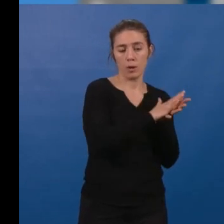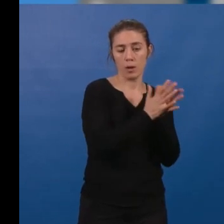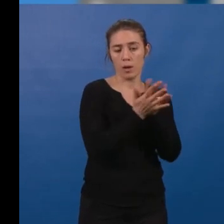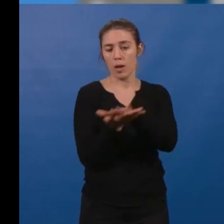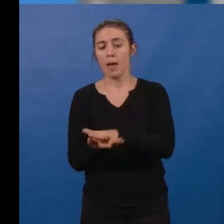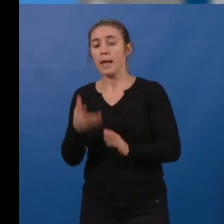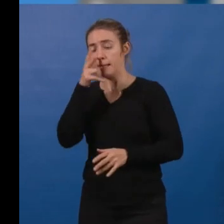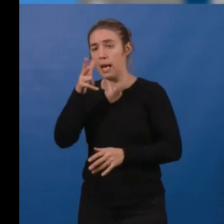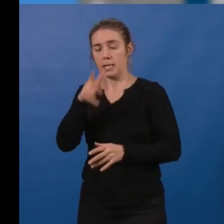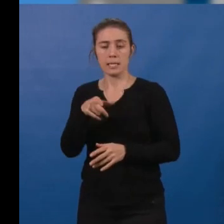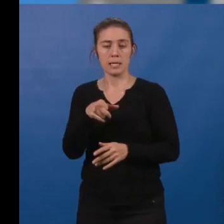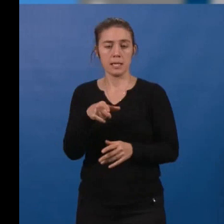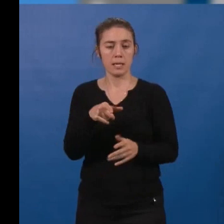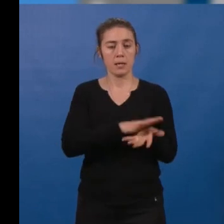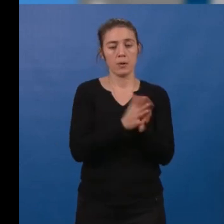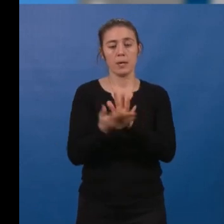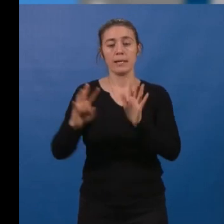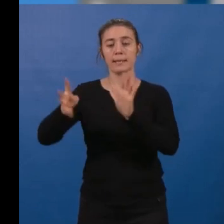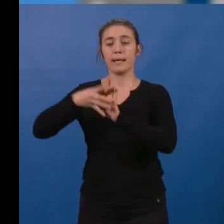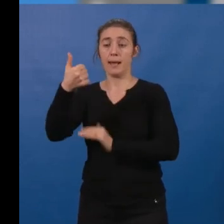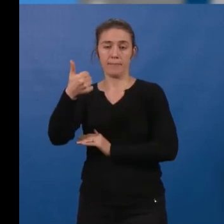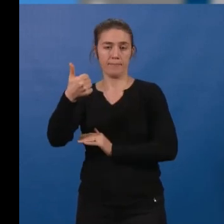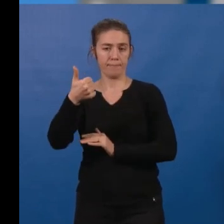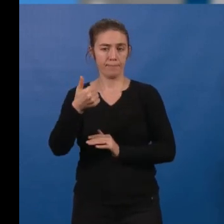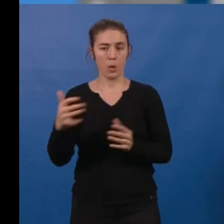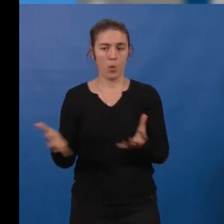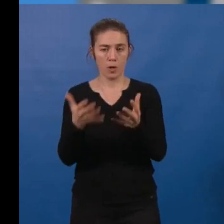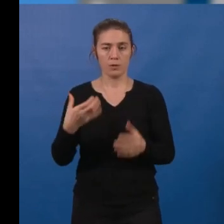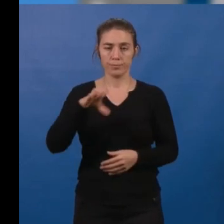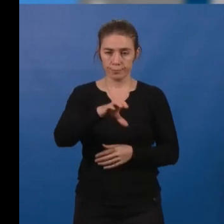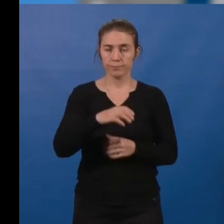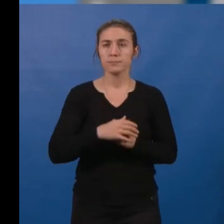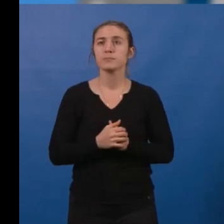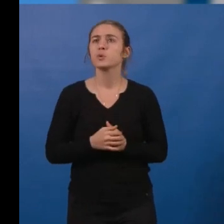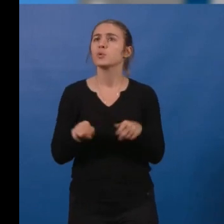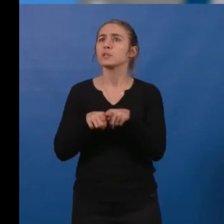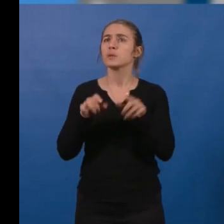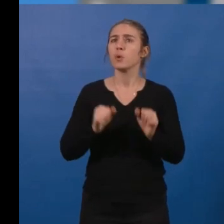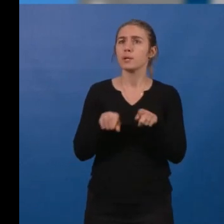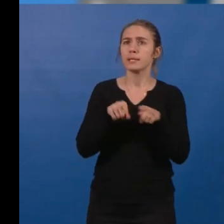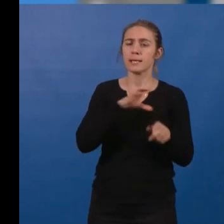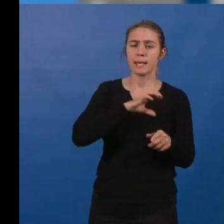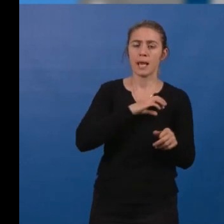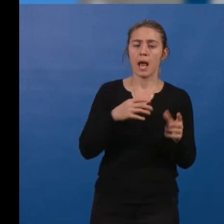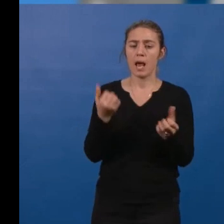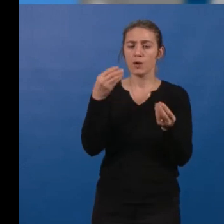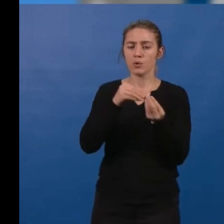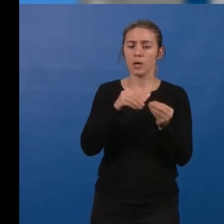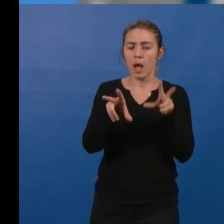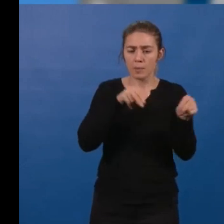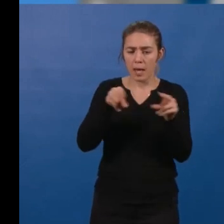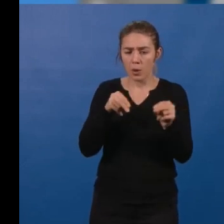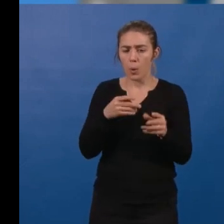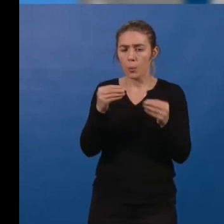au gaz, les passant en critère 1. Il faut également accélérer la mise en oeuvre d'aspirateurs à poussière de frein sur les futurs véhicules,